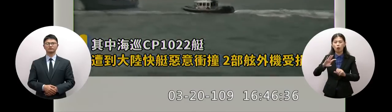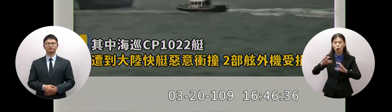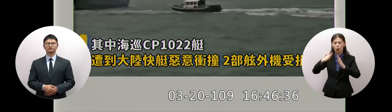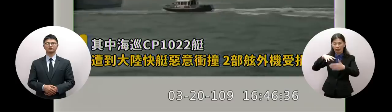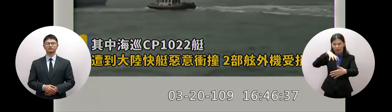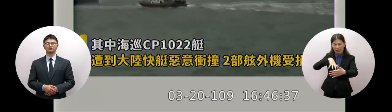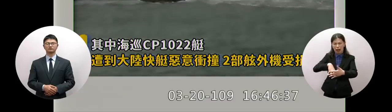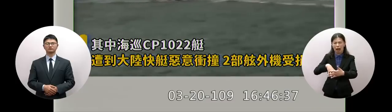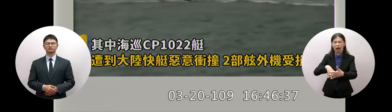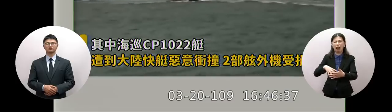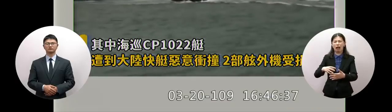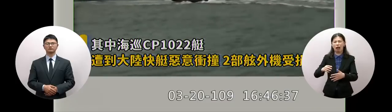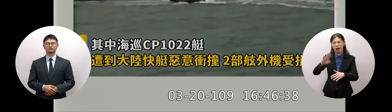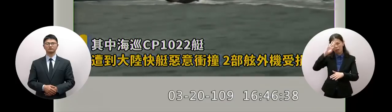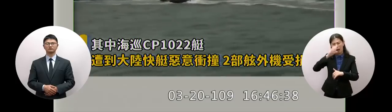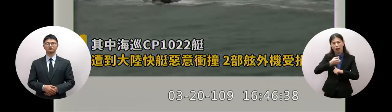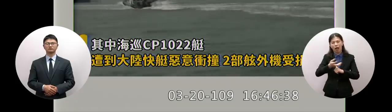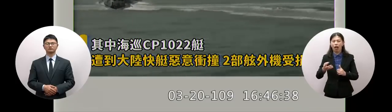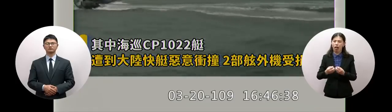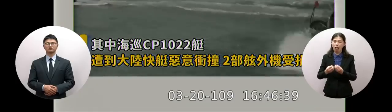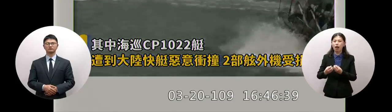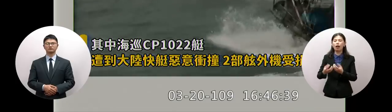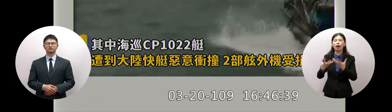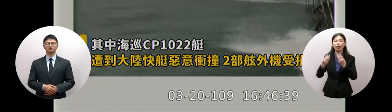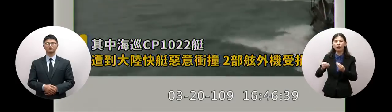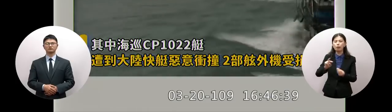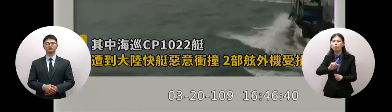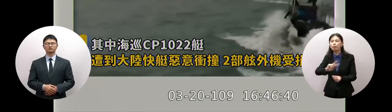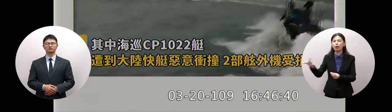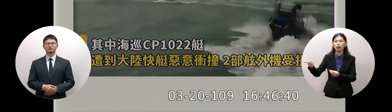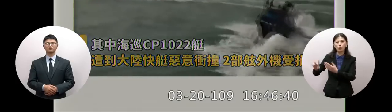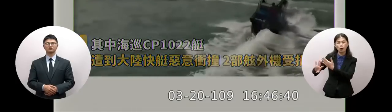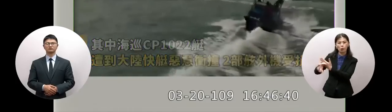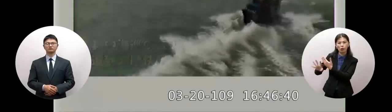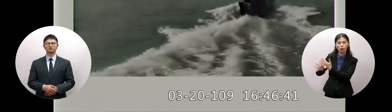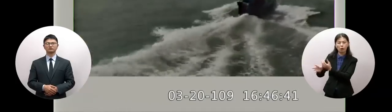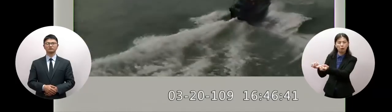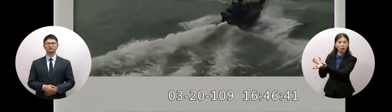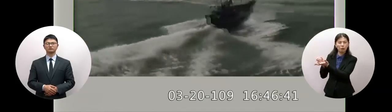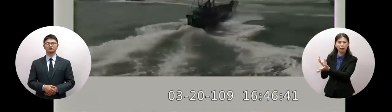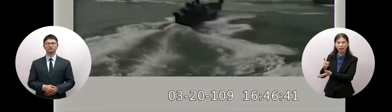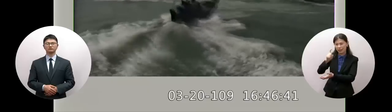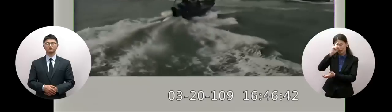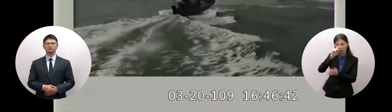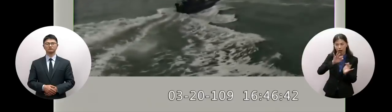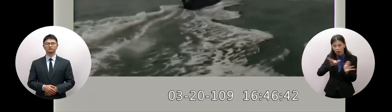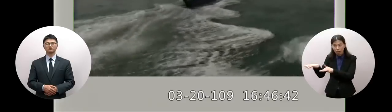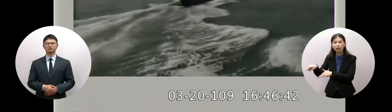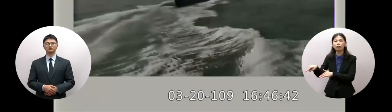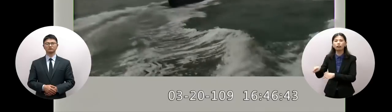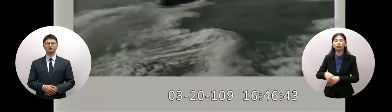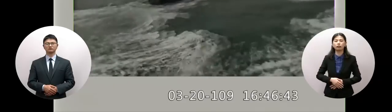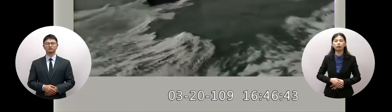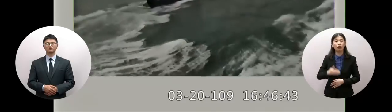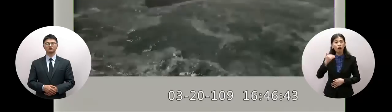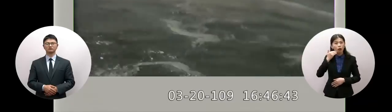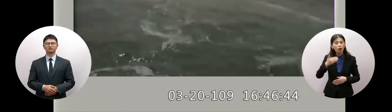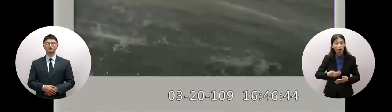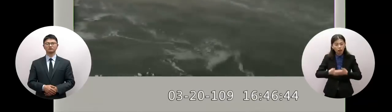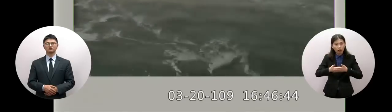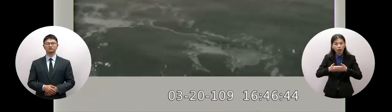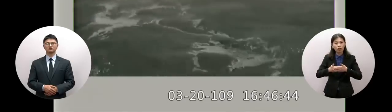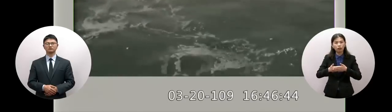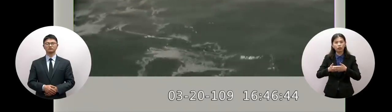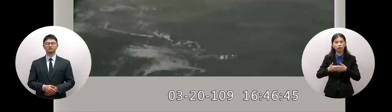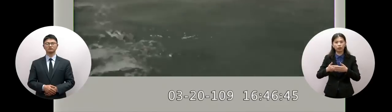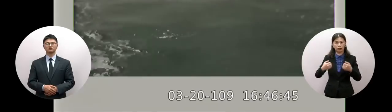要利用外部衝突來化解內部的壓力那如果中共的習政